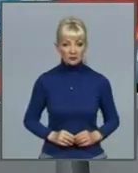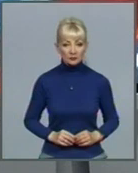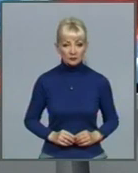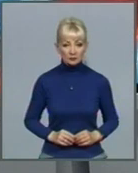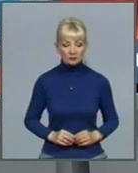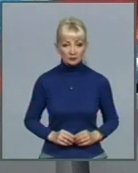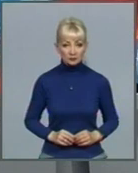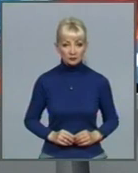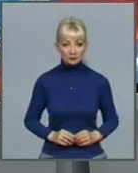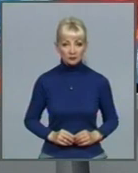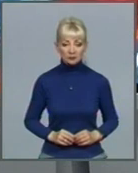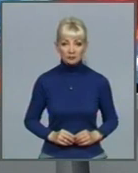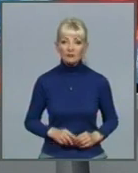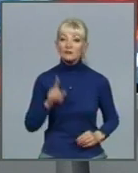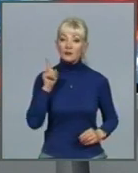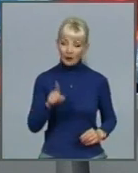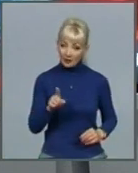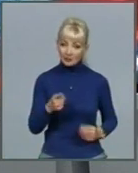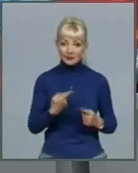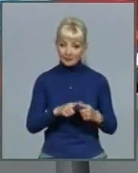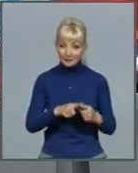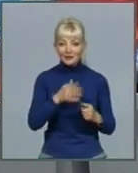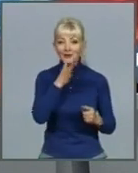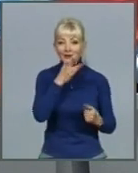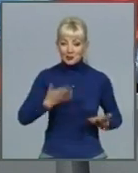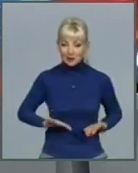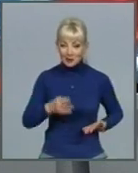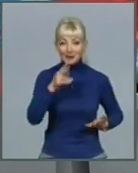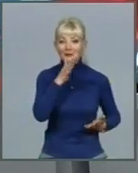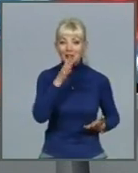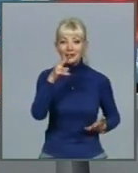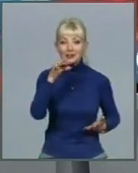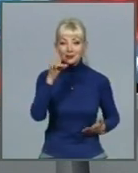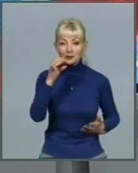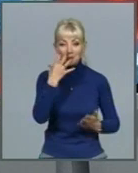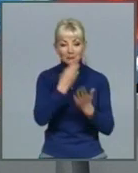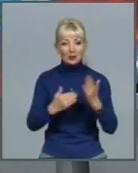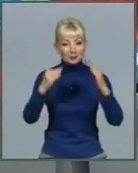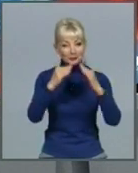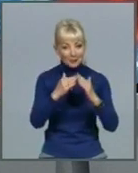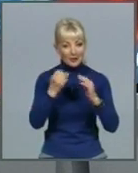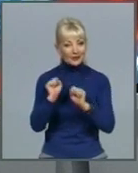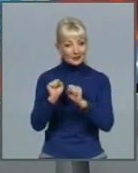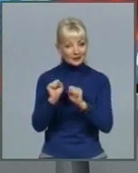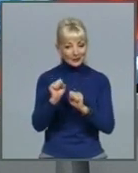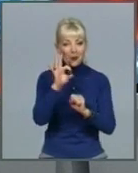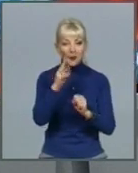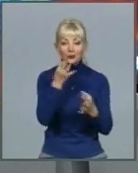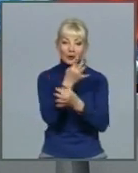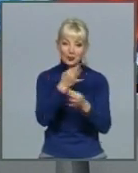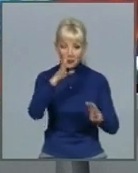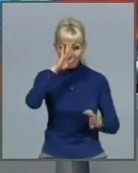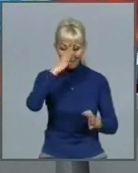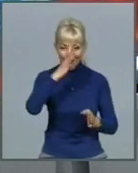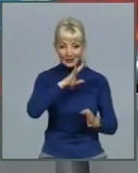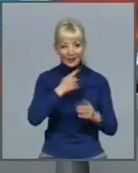Вони жили навіть у часи динозаврів, мають свій власний будинок, що немов щит у лицаря захищає від будь-яких ворогів. Деяких вважають